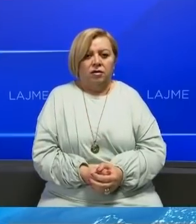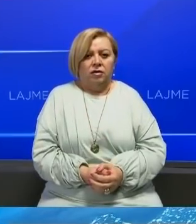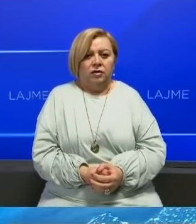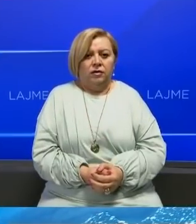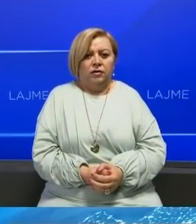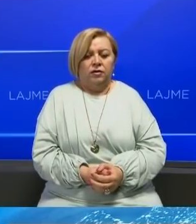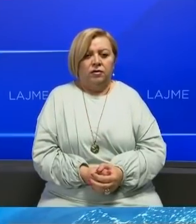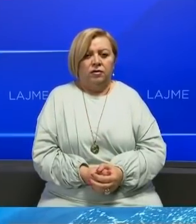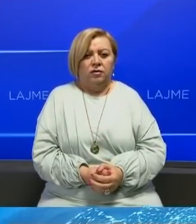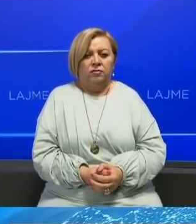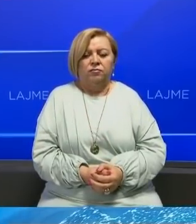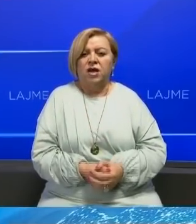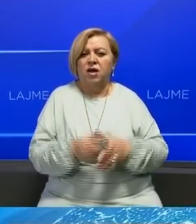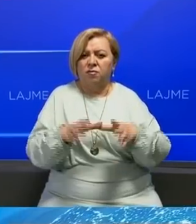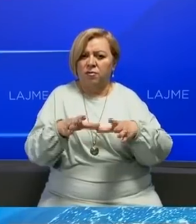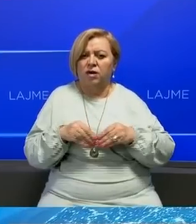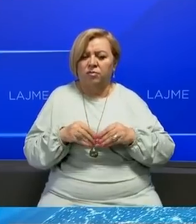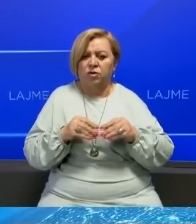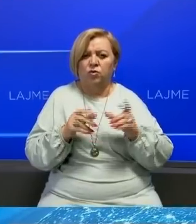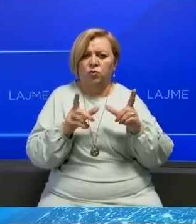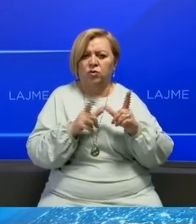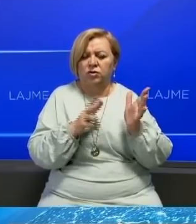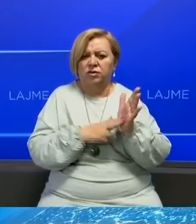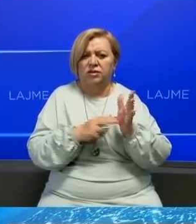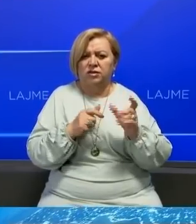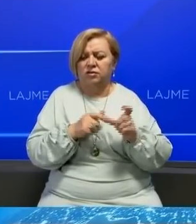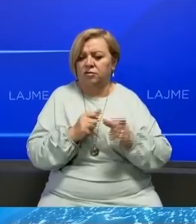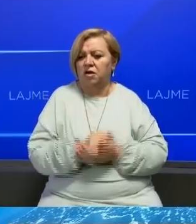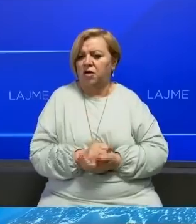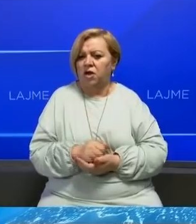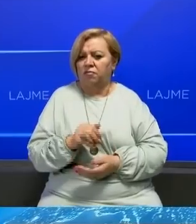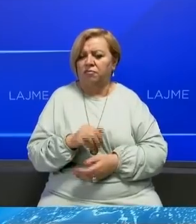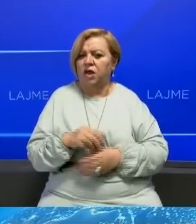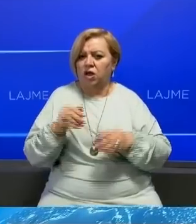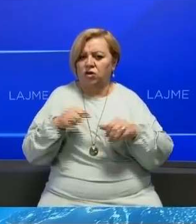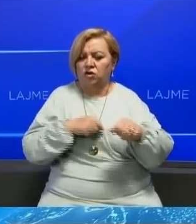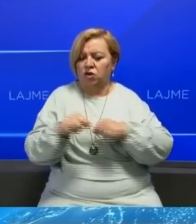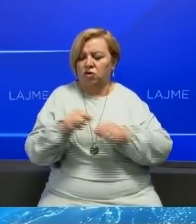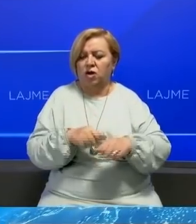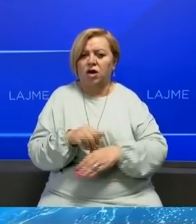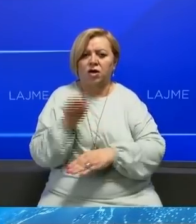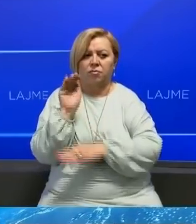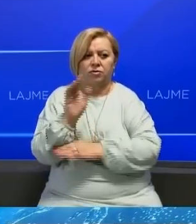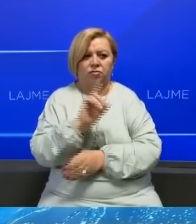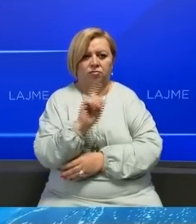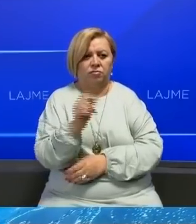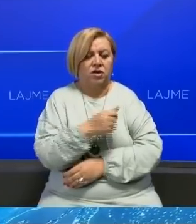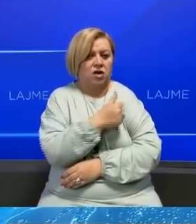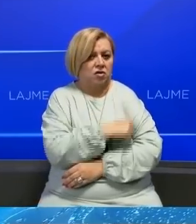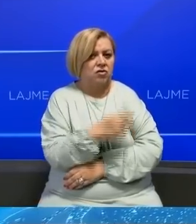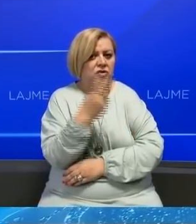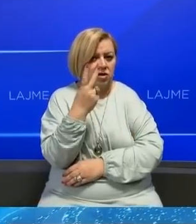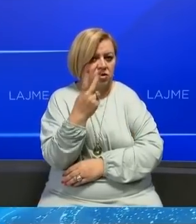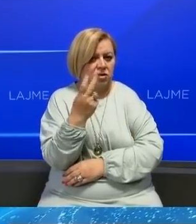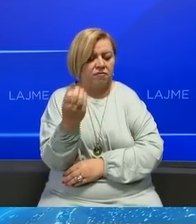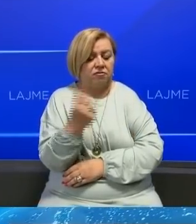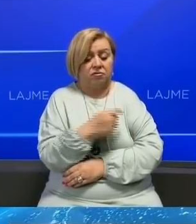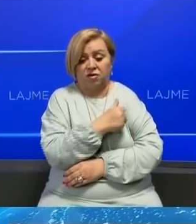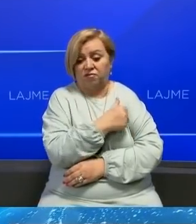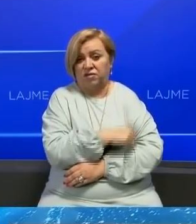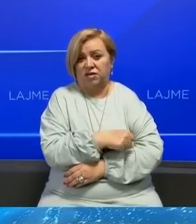pra një bëjusë që është e pas akanshme që dojtorit tjetë në raportim. Ka 20 vjetë, prej vitit në të nonek,